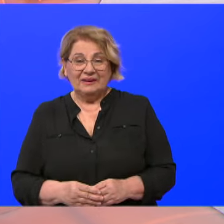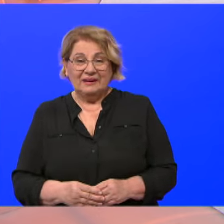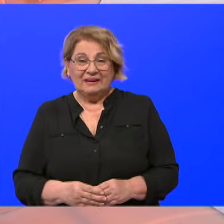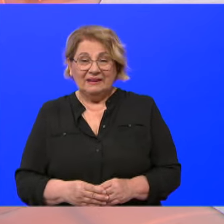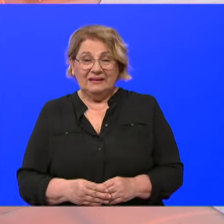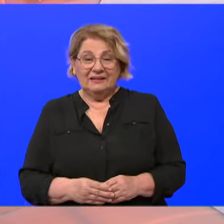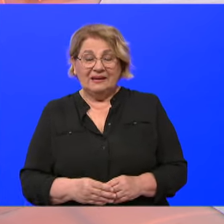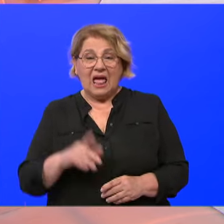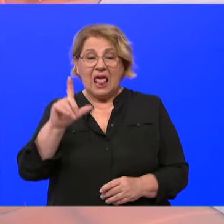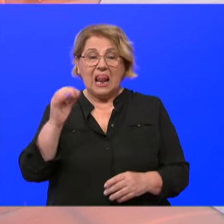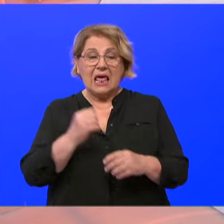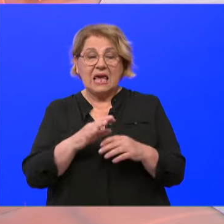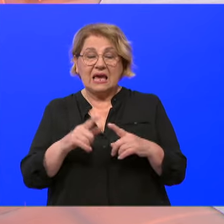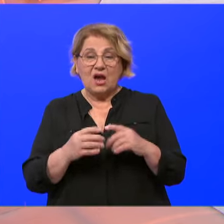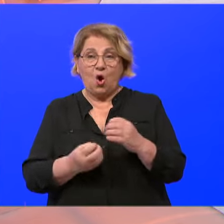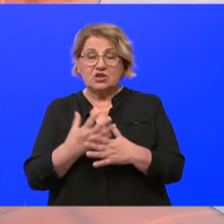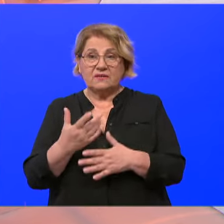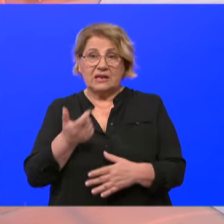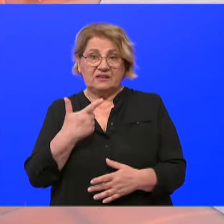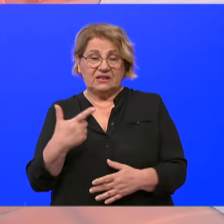rekli, Liga je osnovana 2002.